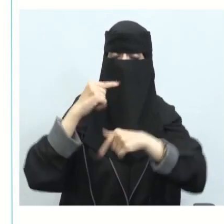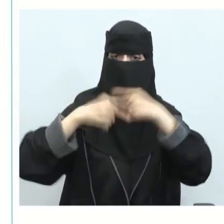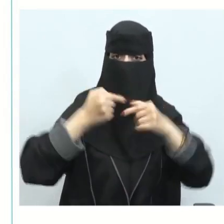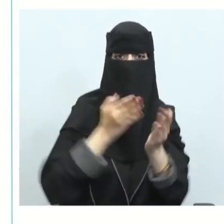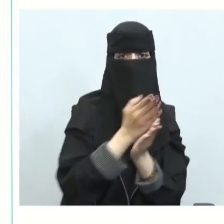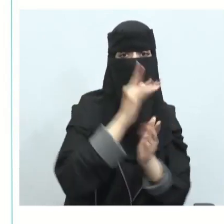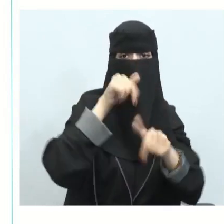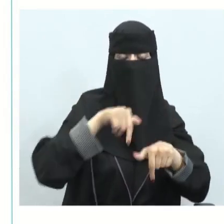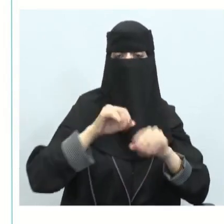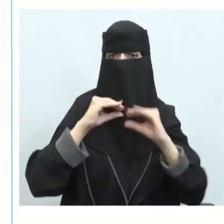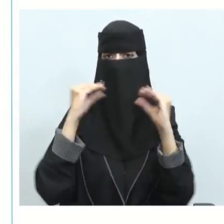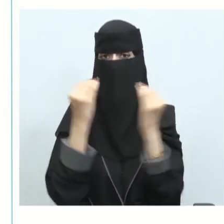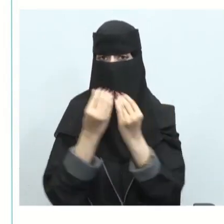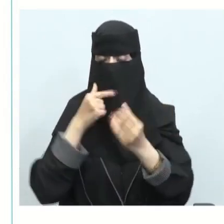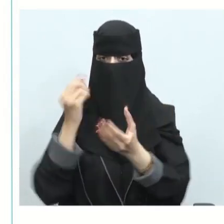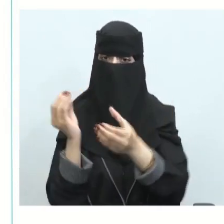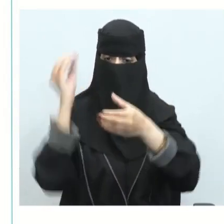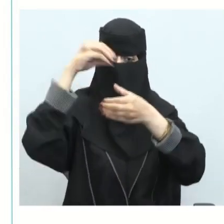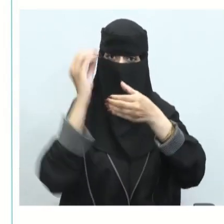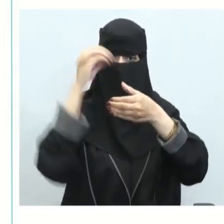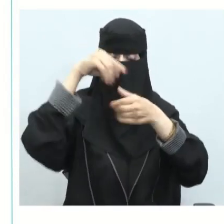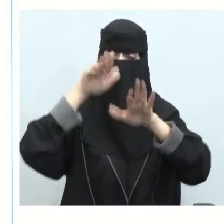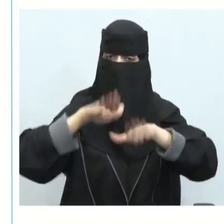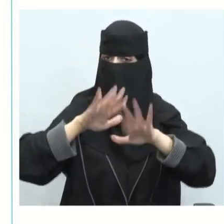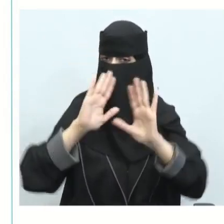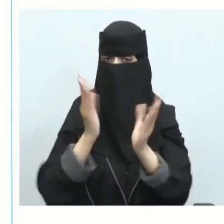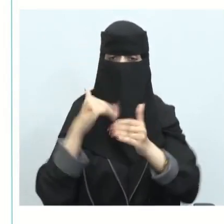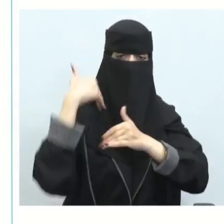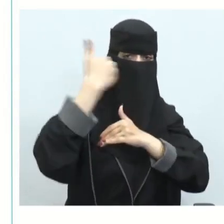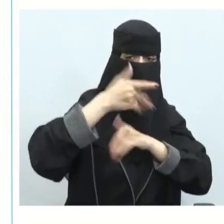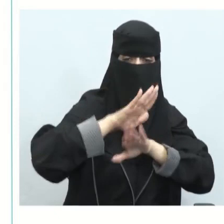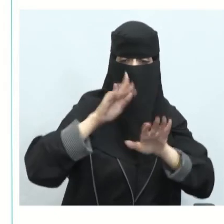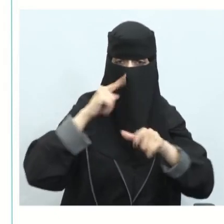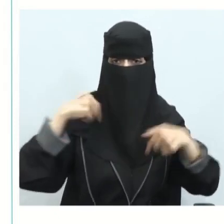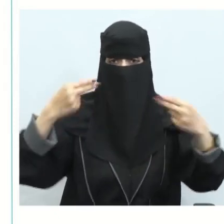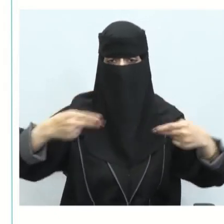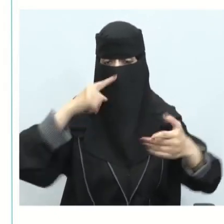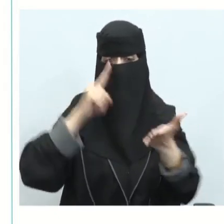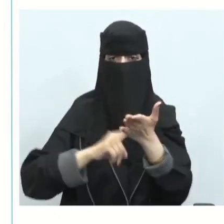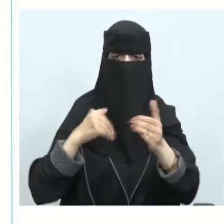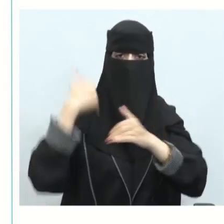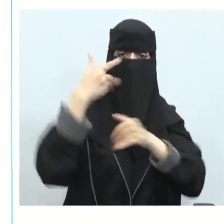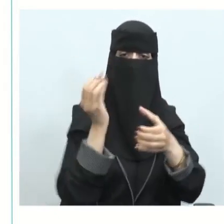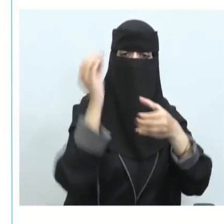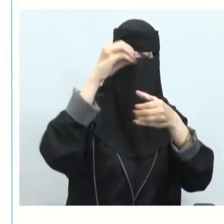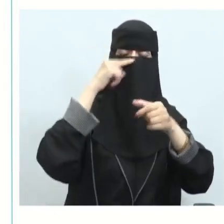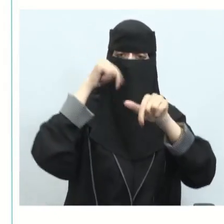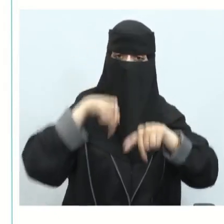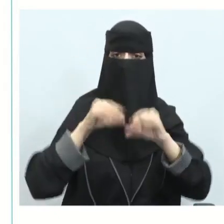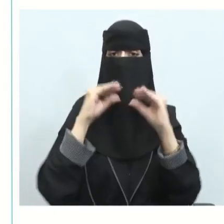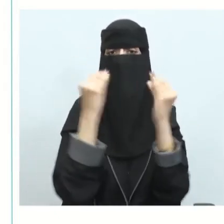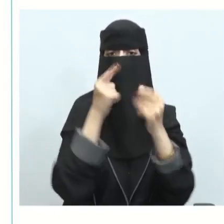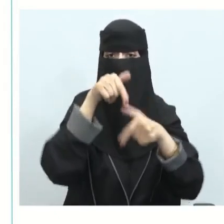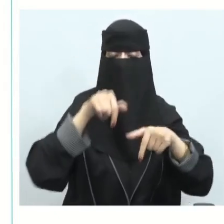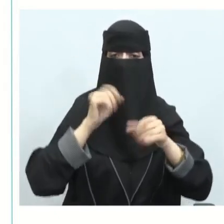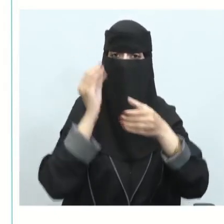إدارة النفايات أيضا كل فعالية قد يكون هناك مخلفات نفايات لابد أن يكون هناك إدارة للنفايات